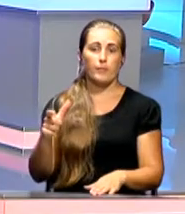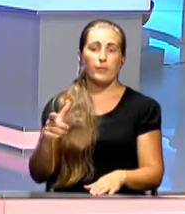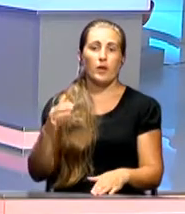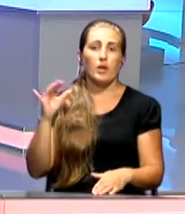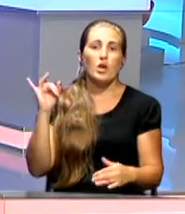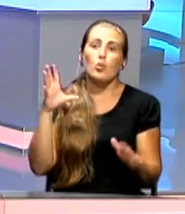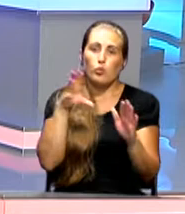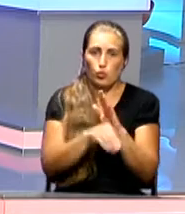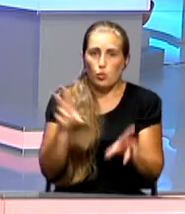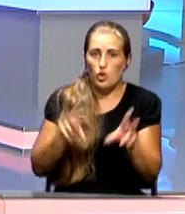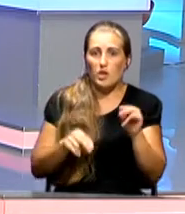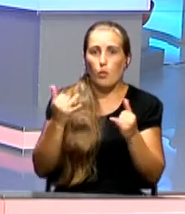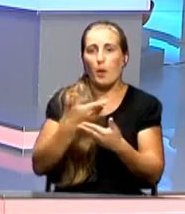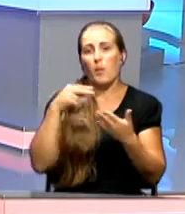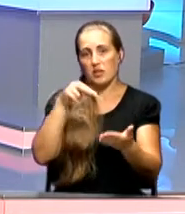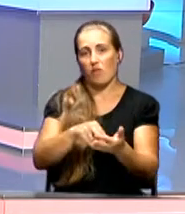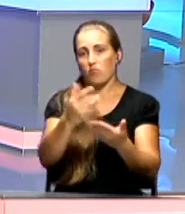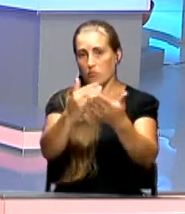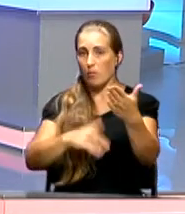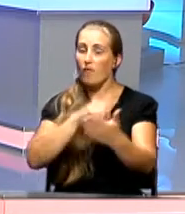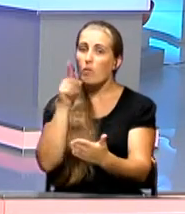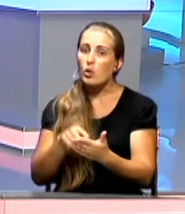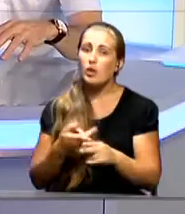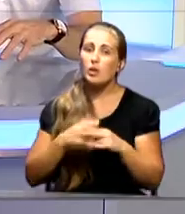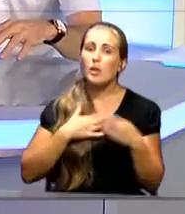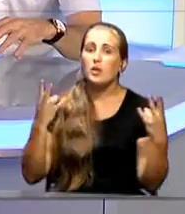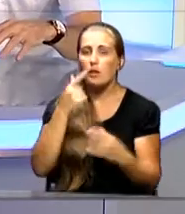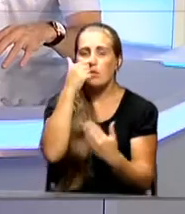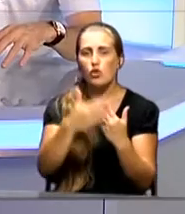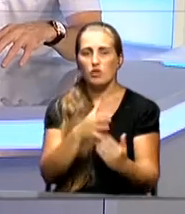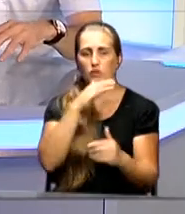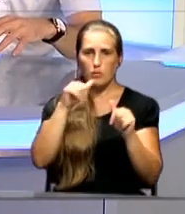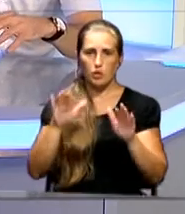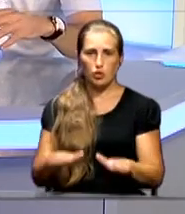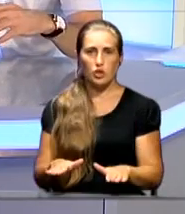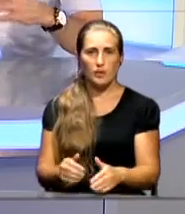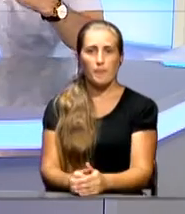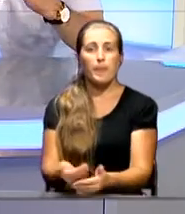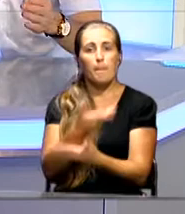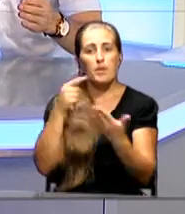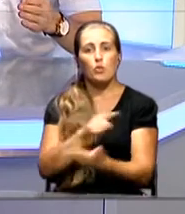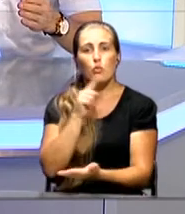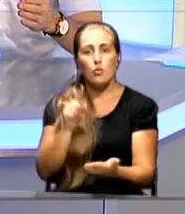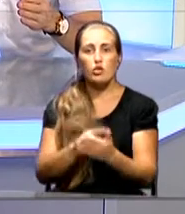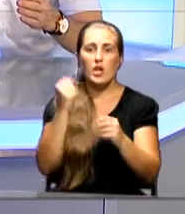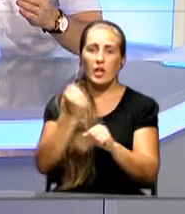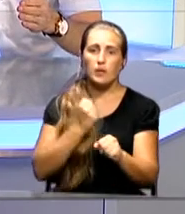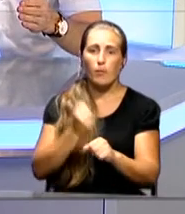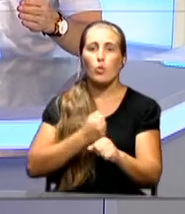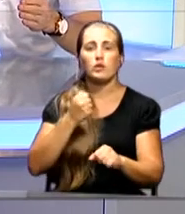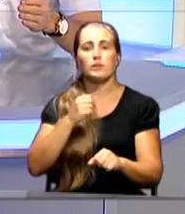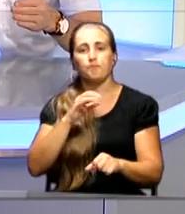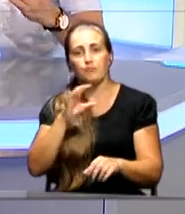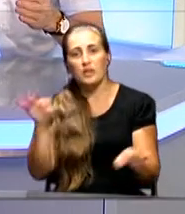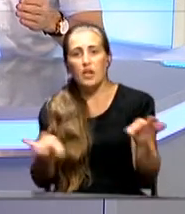мы сегодня поставили вот ряд вопросов, которые нам необходимо в ближайшее время решить. Мы должны разработать схему санитарной